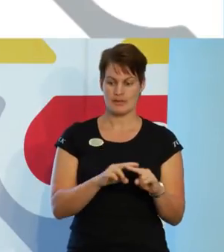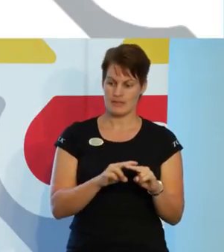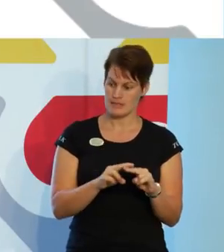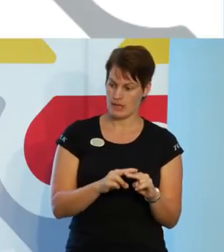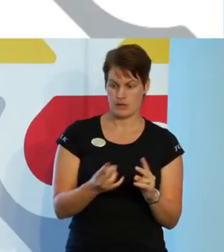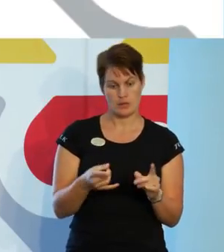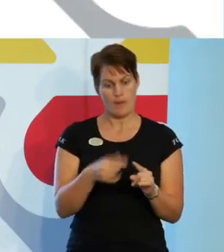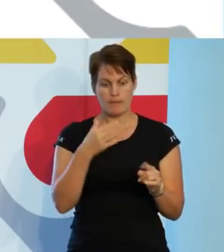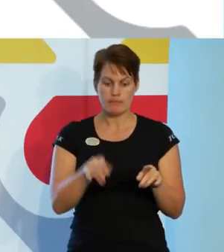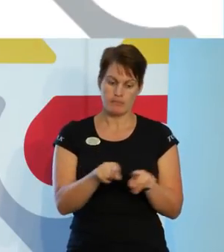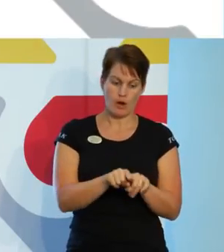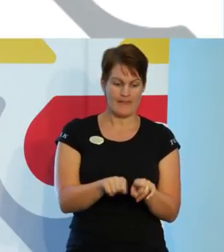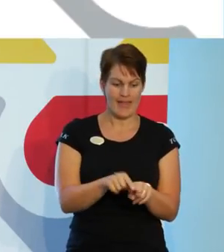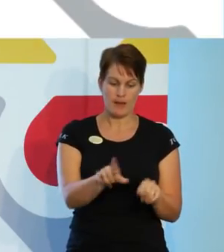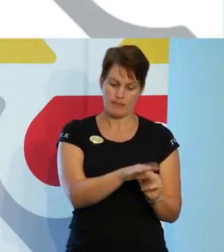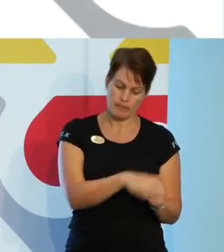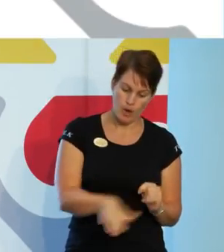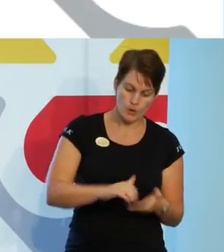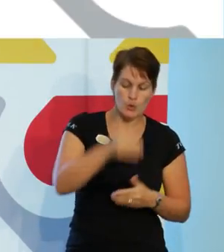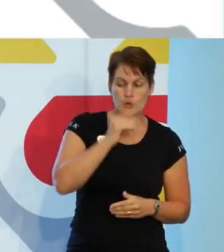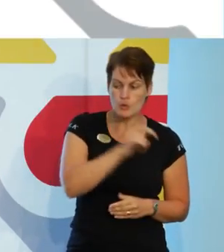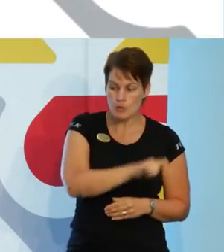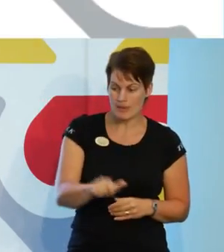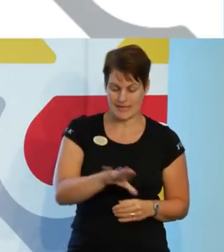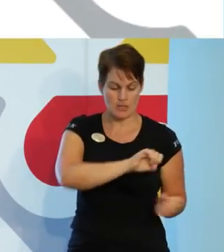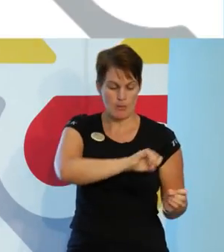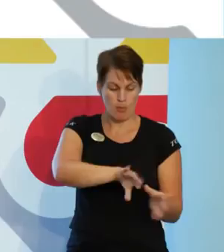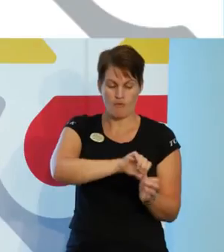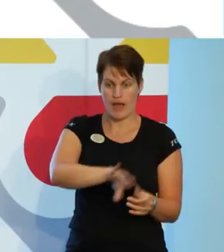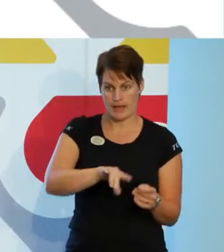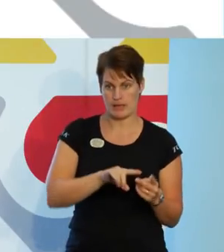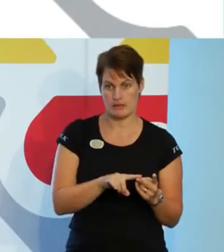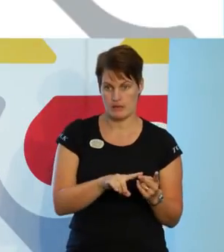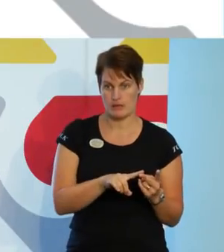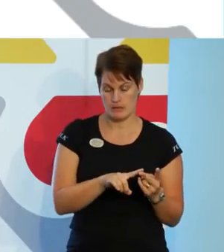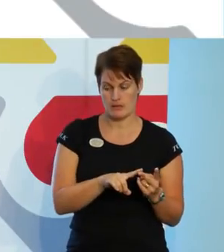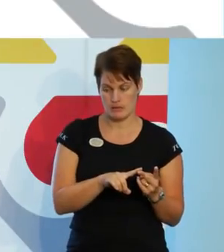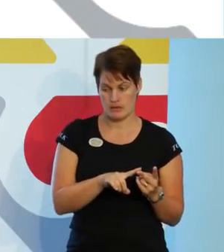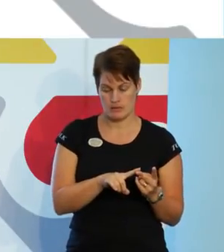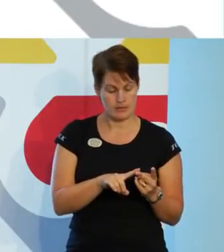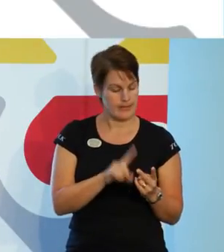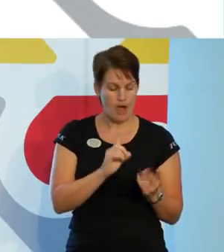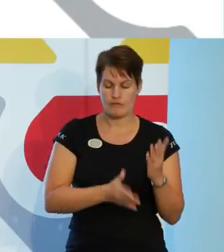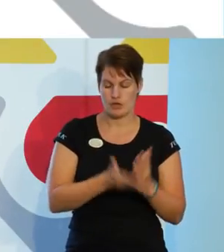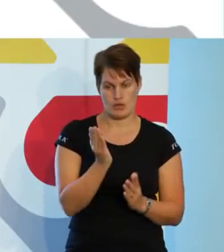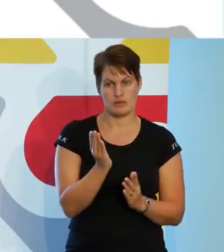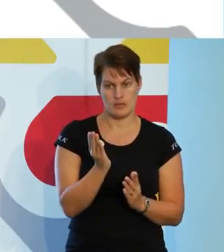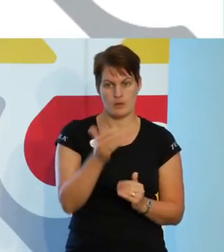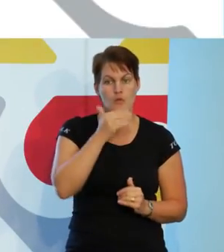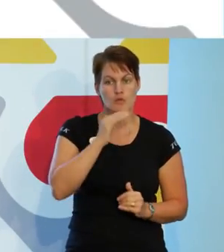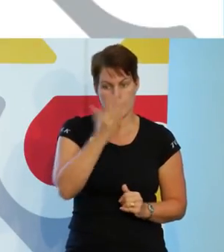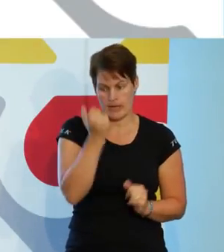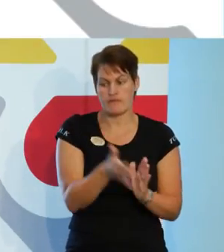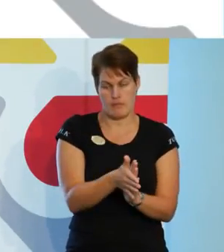bland barn och unga. Barn och ungas inflytande är avgörande i den här